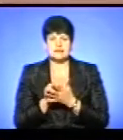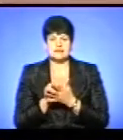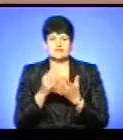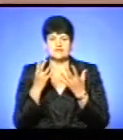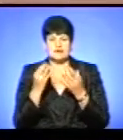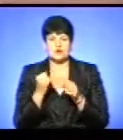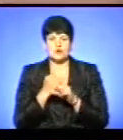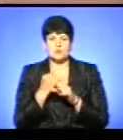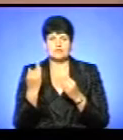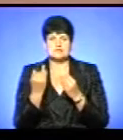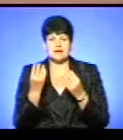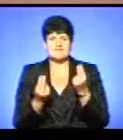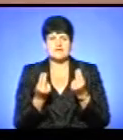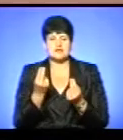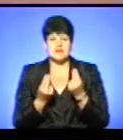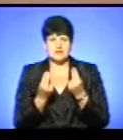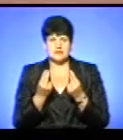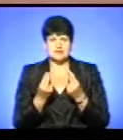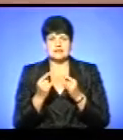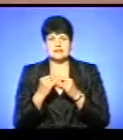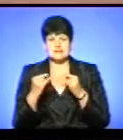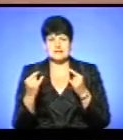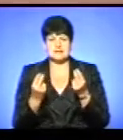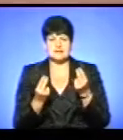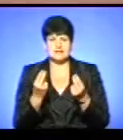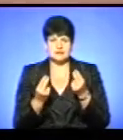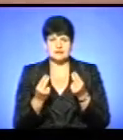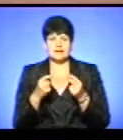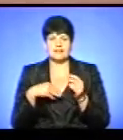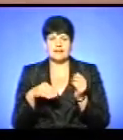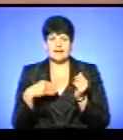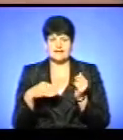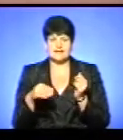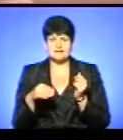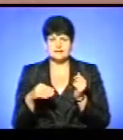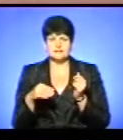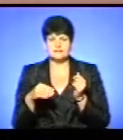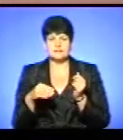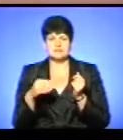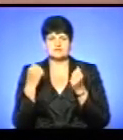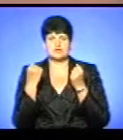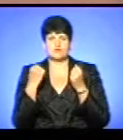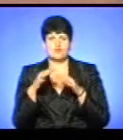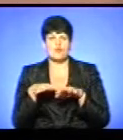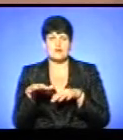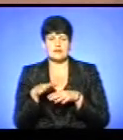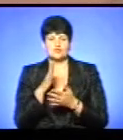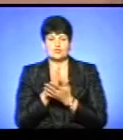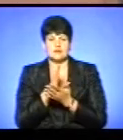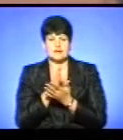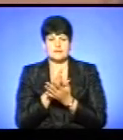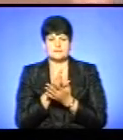робимо різні цікаві ігри, настільні ігри, настільний теніс. На спортивному майданчику є